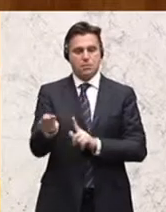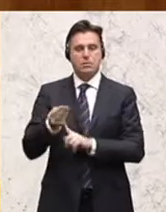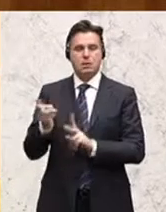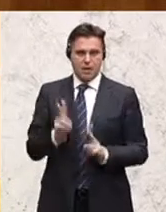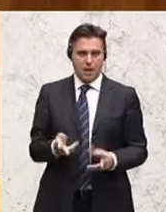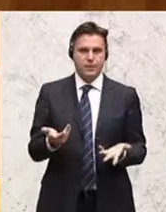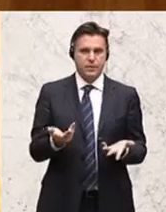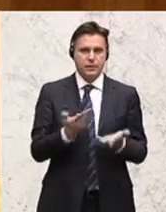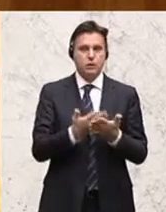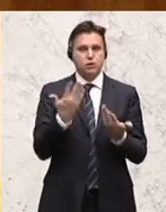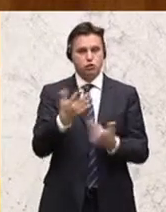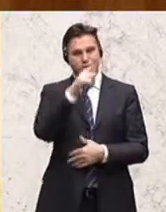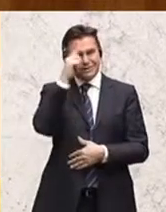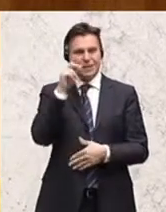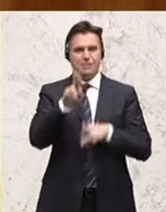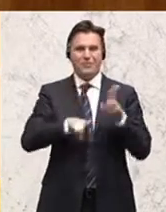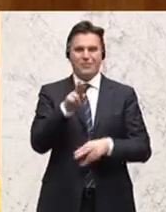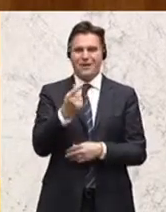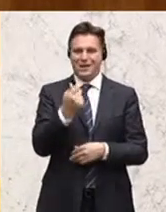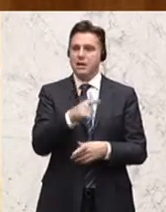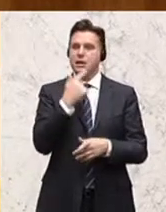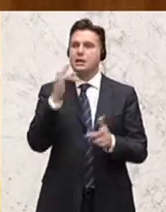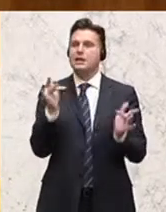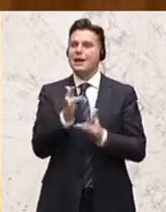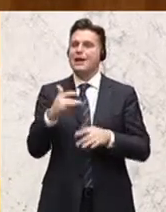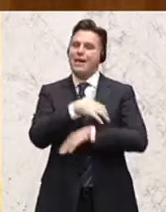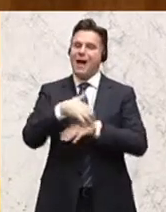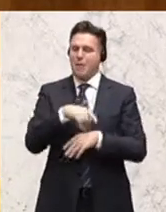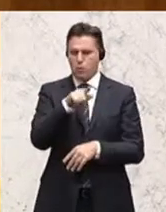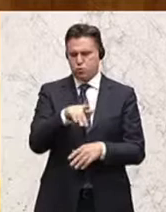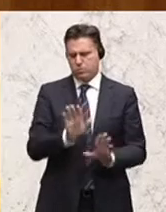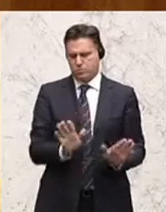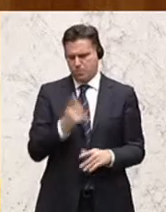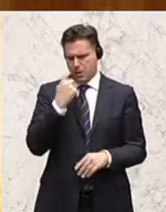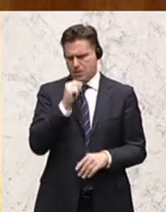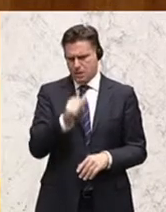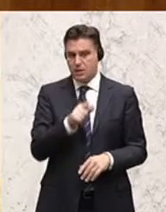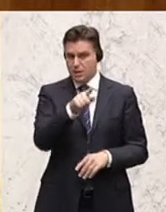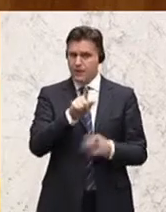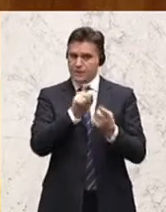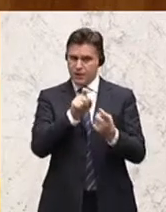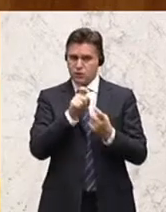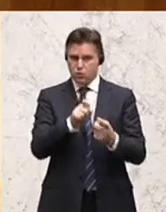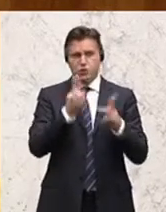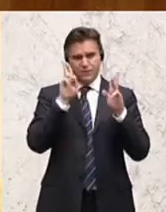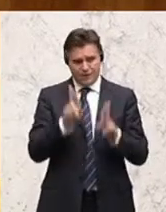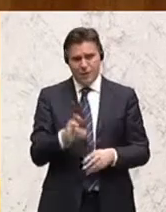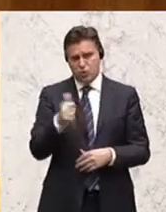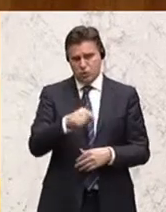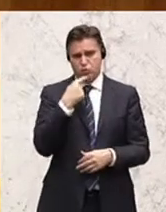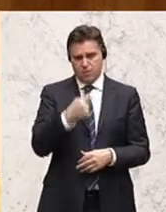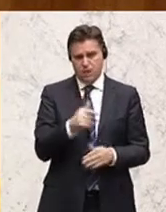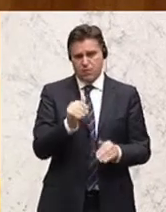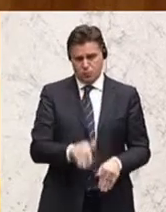Das ist der Sinn von Pflegegeld. Und nicht, dass man damit Armut bekämpft. Das sollte man vielleicht auch in der Debatte das eine oder andere Mal tatsächlich auch erwähnen,